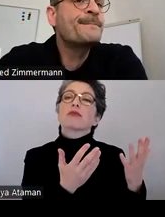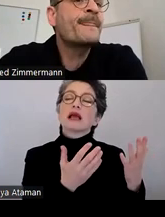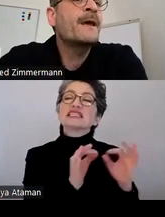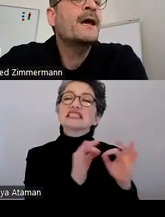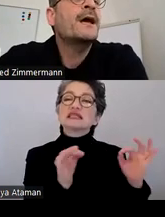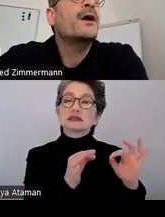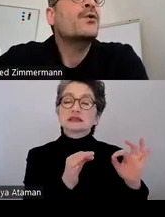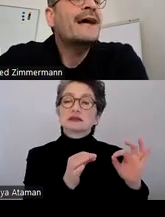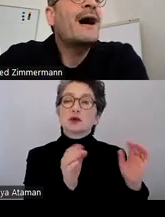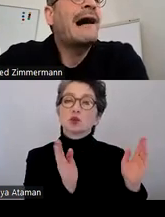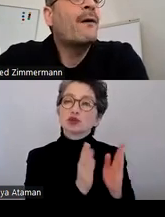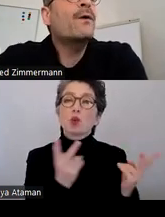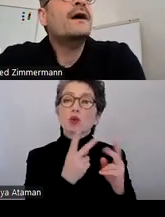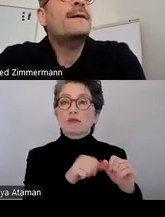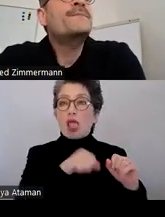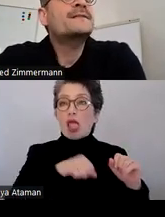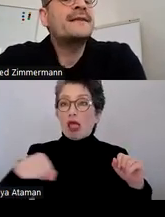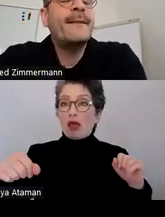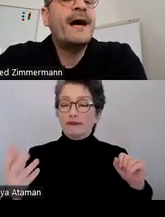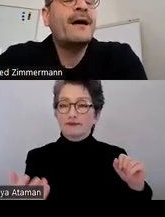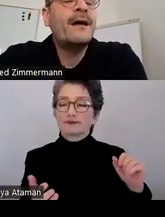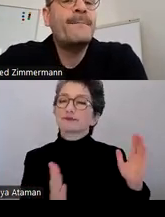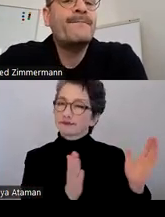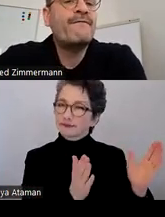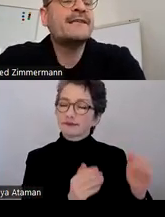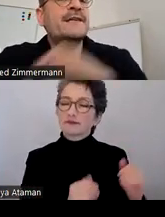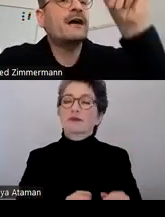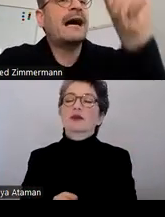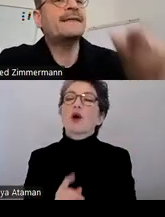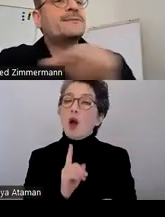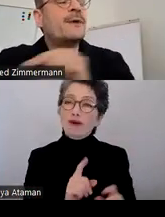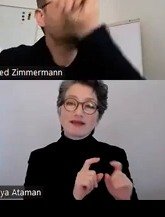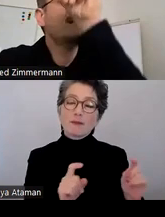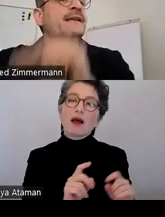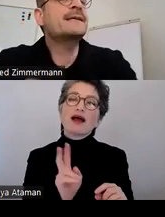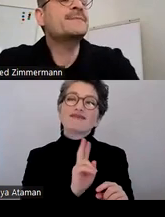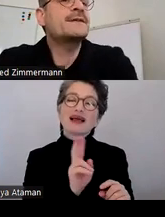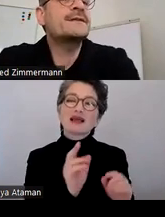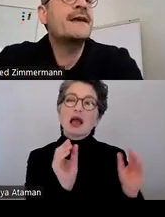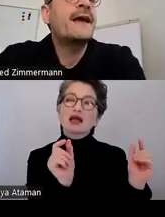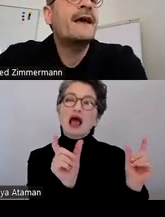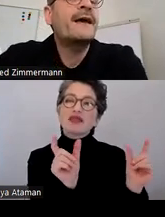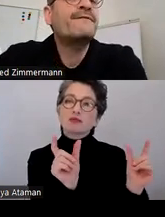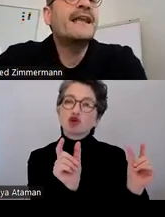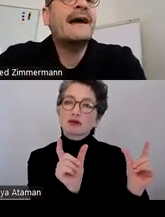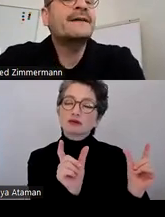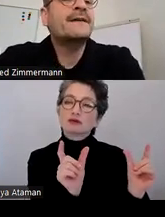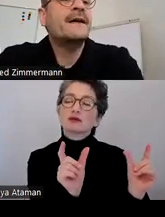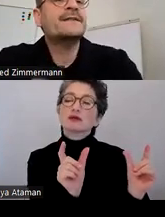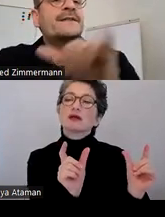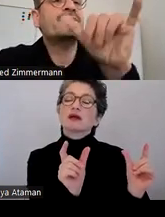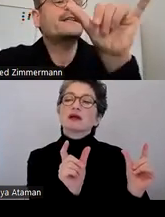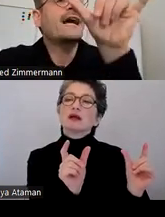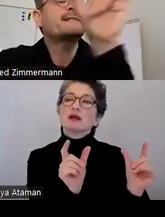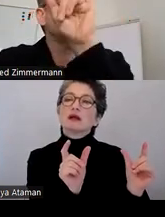Sätze. Und aber auch das Thema, welche Randabstände gibt es, wie lang